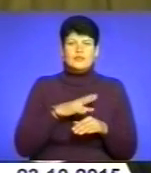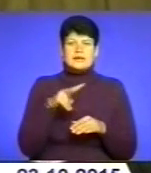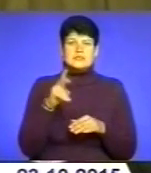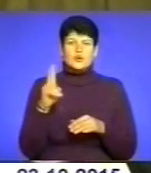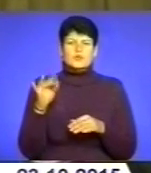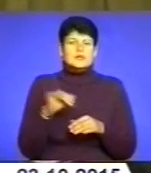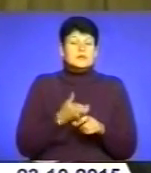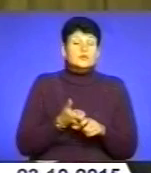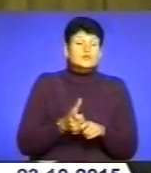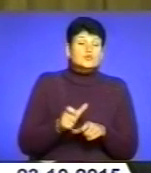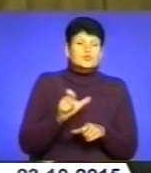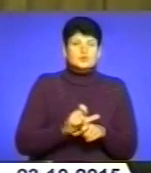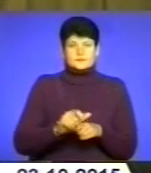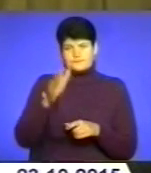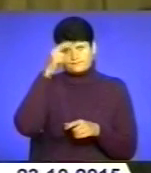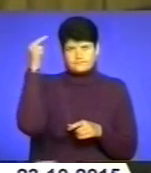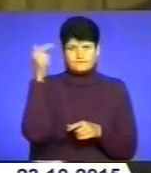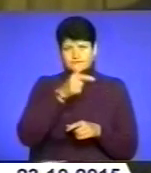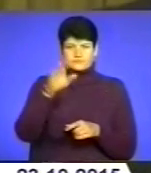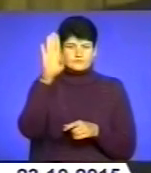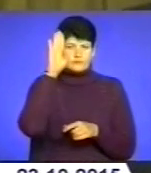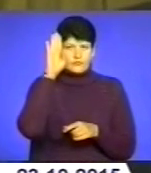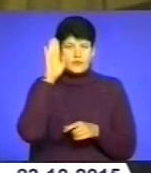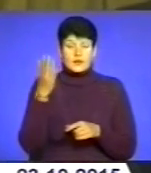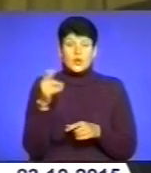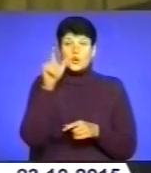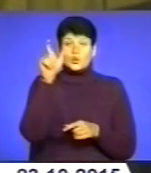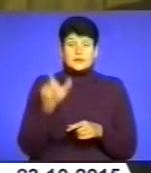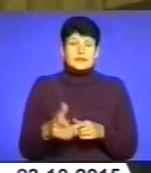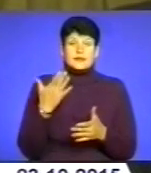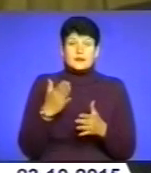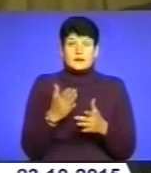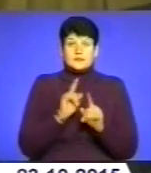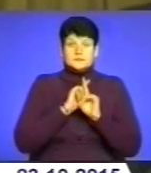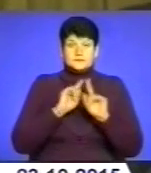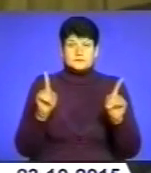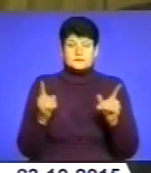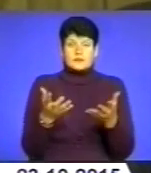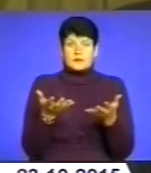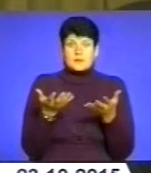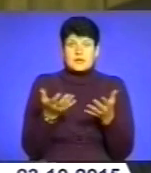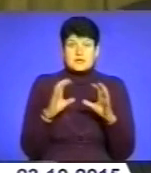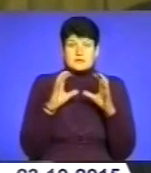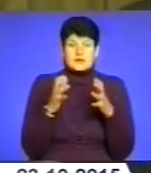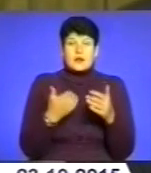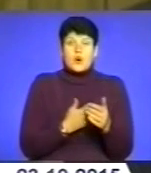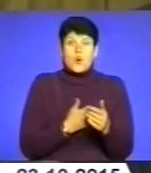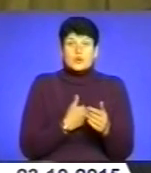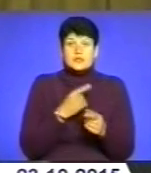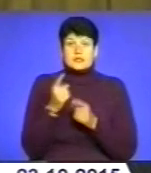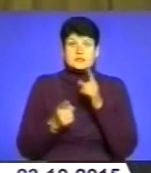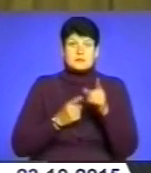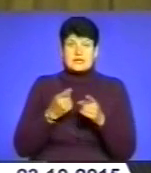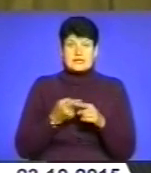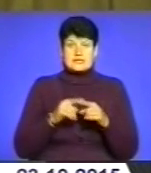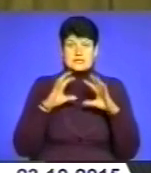Це був дуже освічений чоловік, дуже освічена людина. Людина, яка неординарно сприймала світ, людина, яка хотіла змінити цей